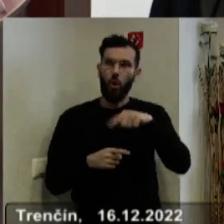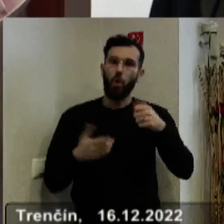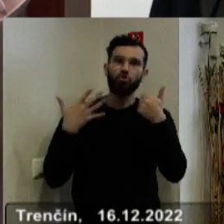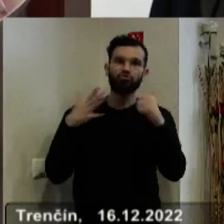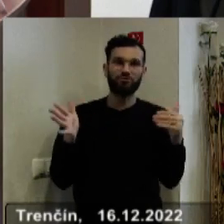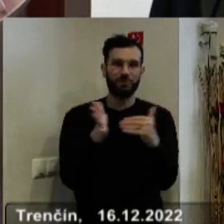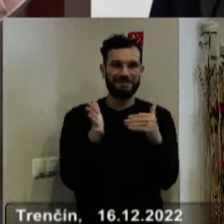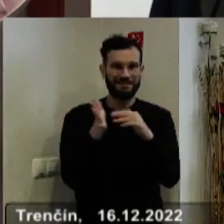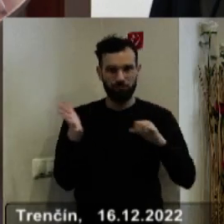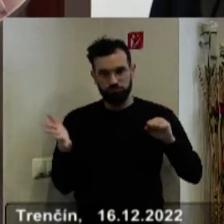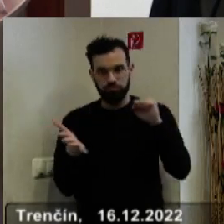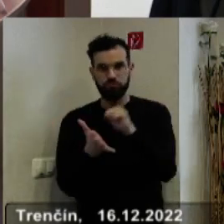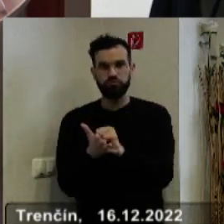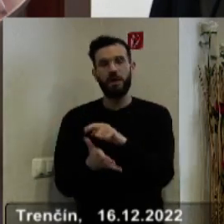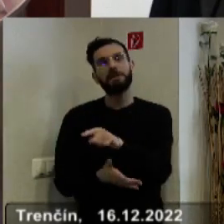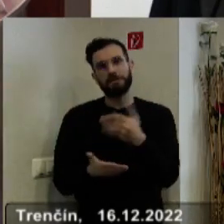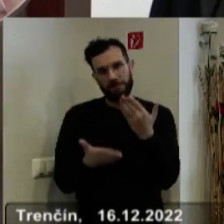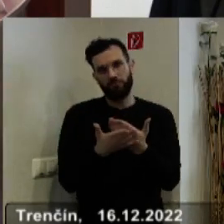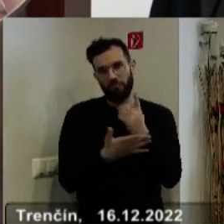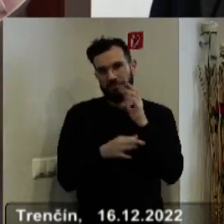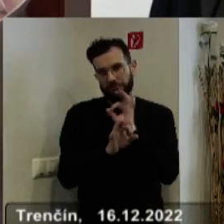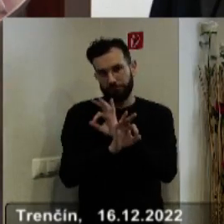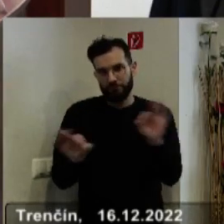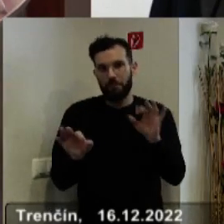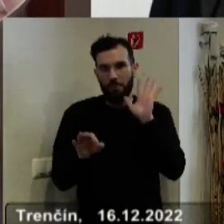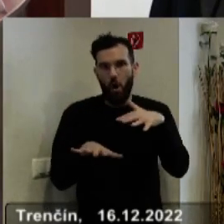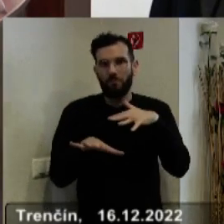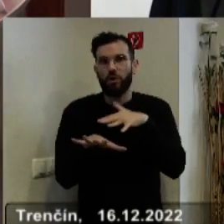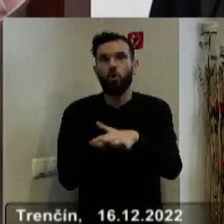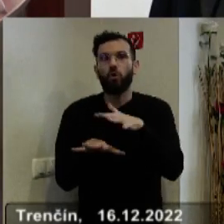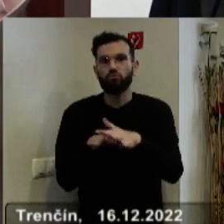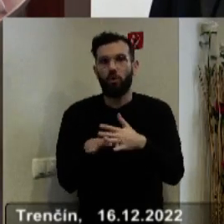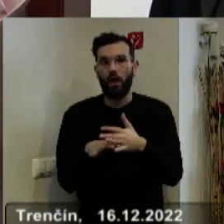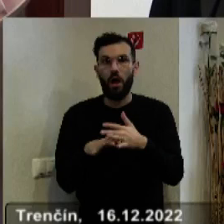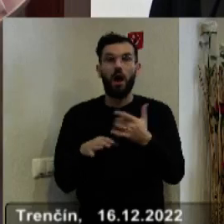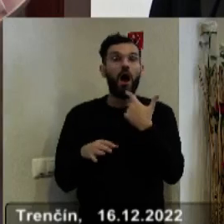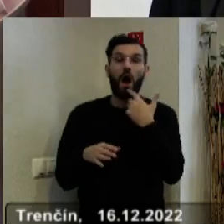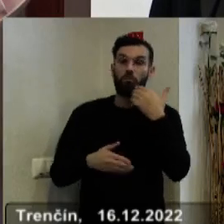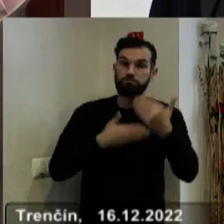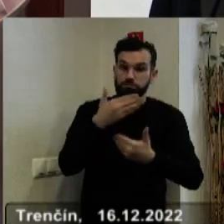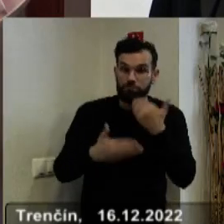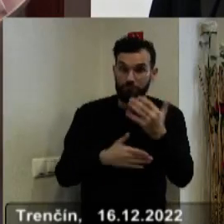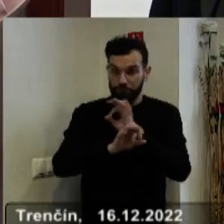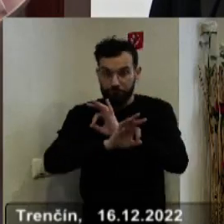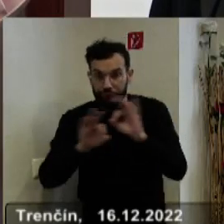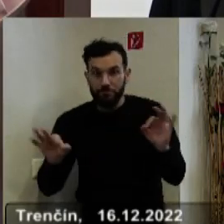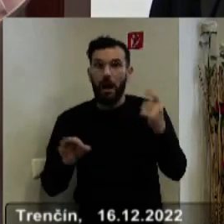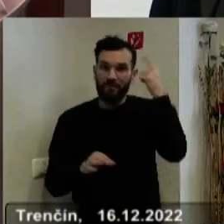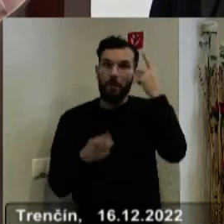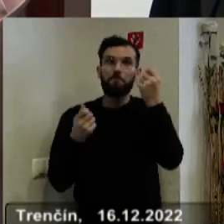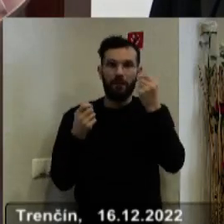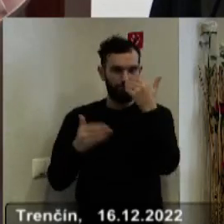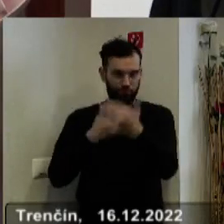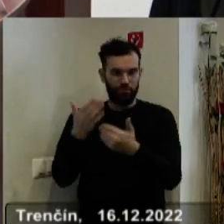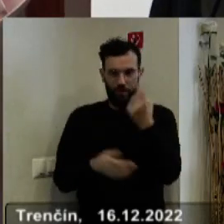600 000, takže je dobré, keď sa to aj skontroluje, že akým spôsobom idú a kde idú peniaze v rámci